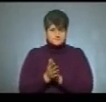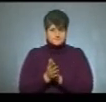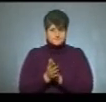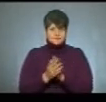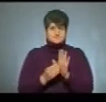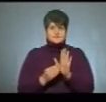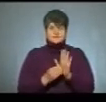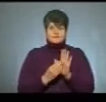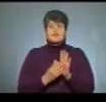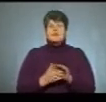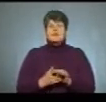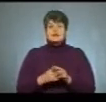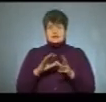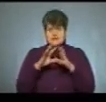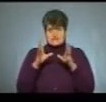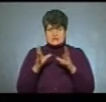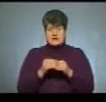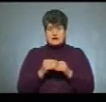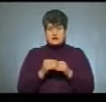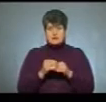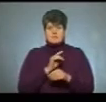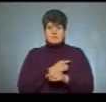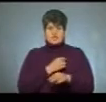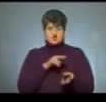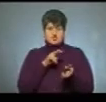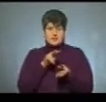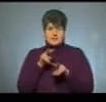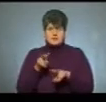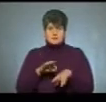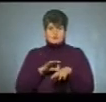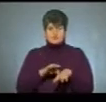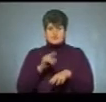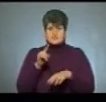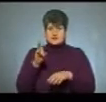Ну, і загальний медичний нагляд під час проходження ЗНО